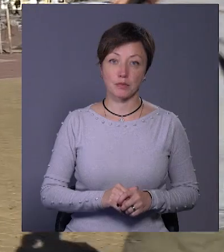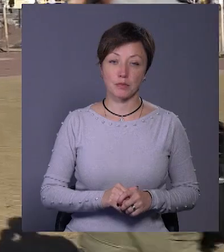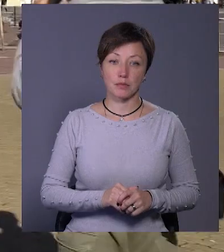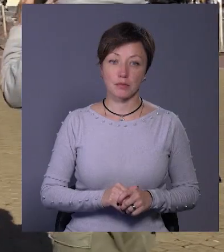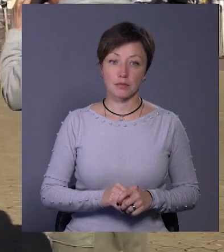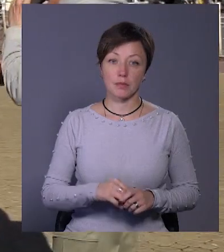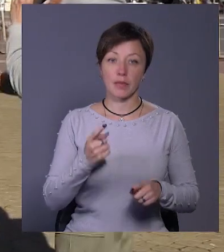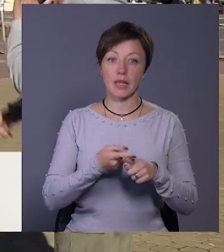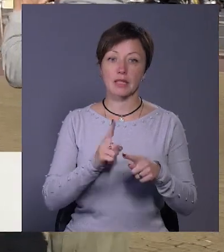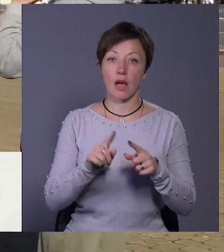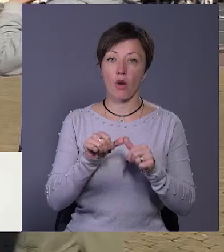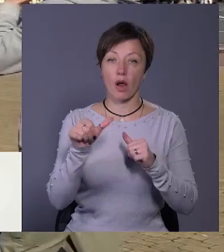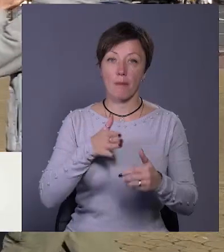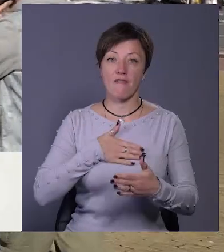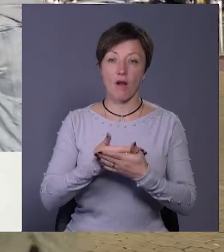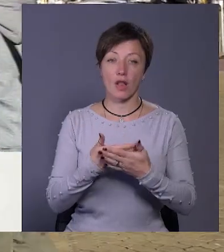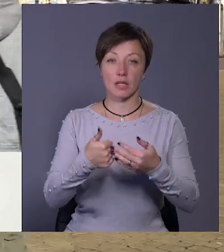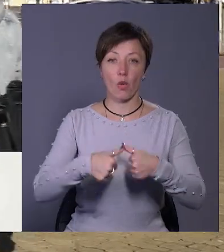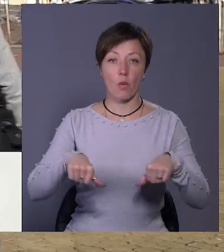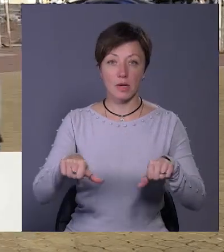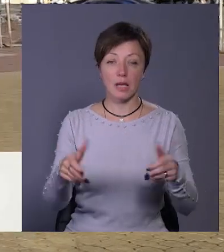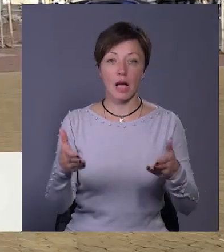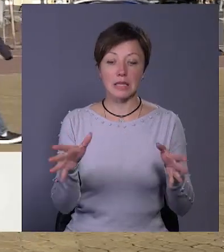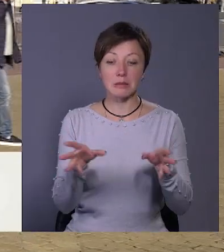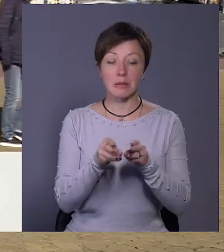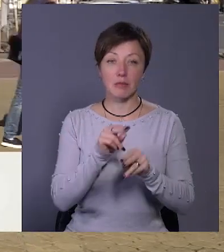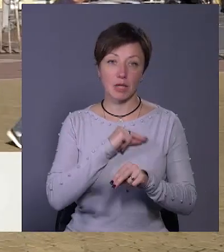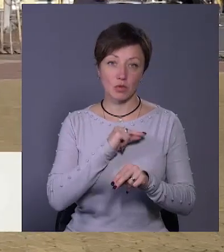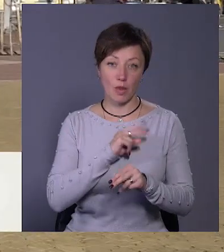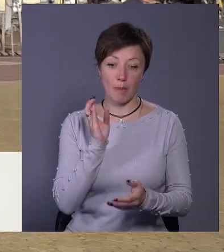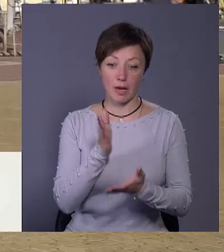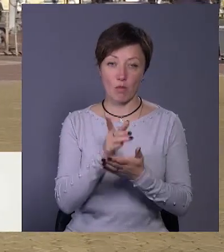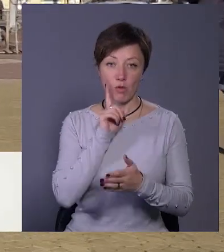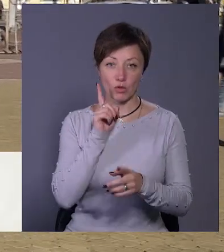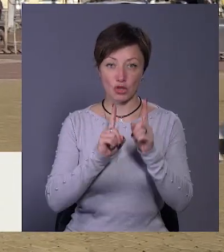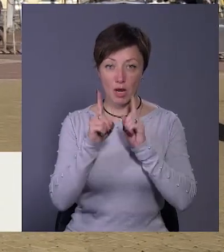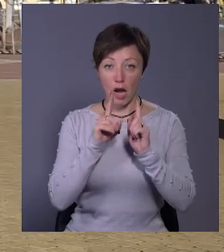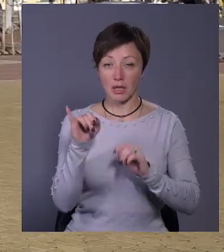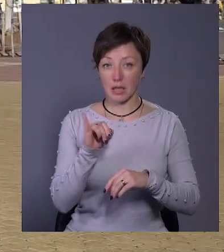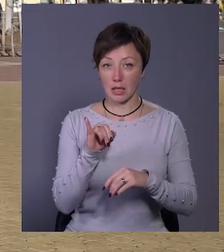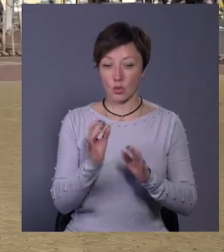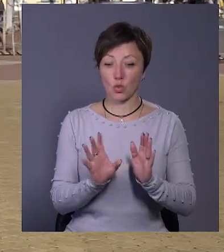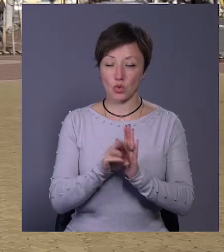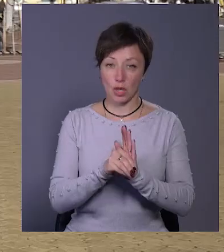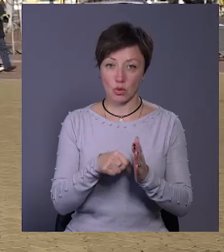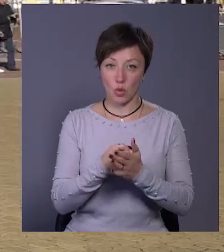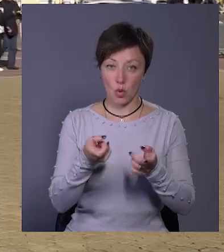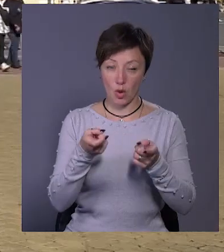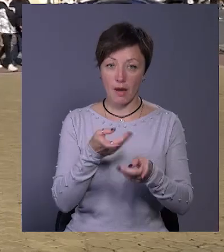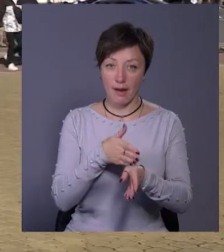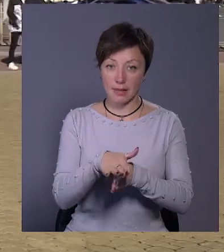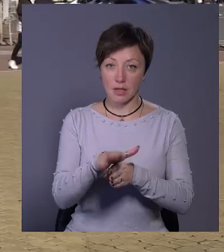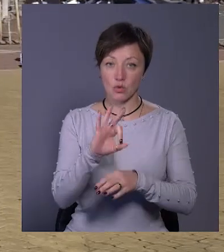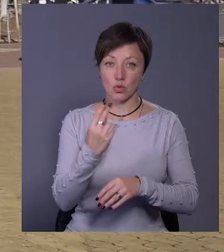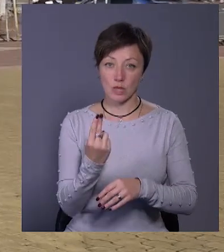Це окрема волонтерська комісія, яка співпрацює напряму з Молодіжною Радою і долучається до реалізації